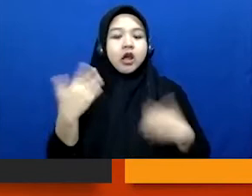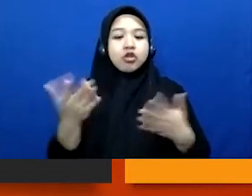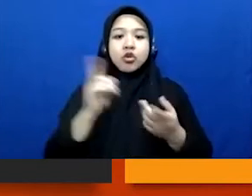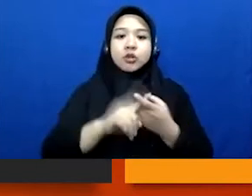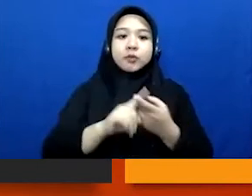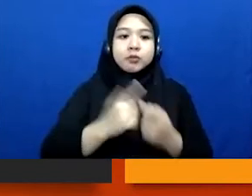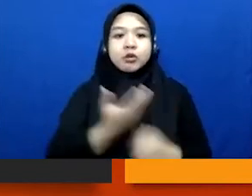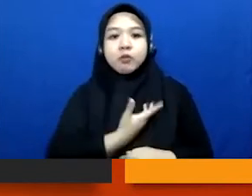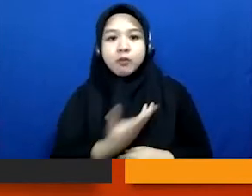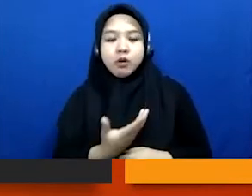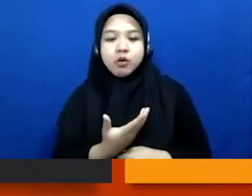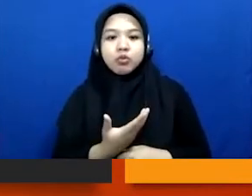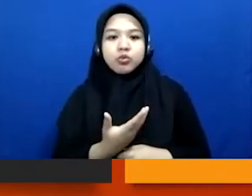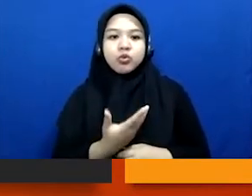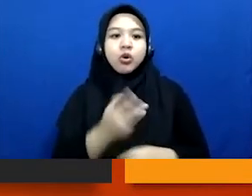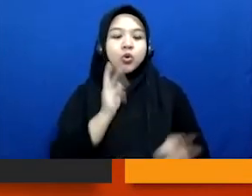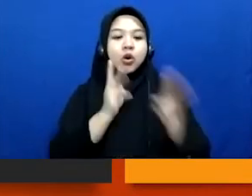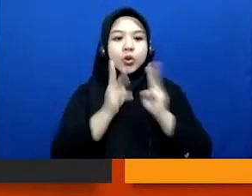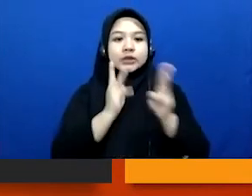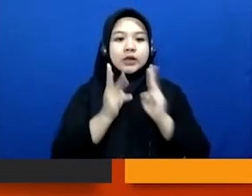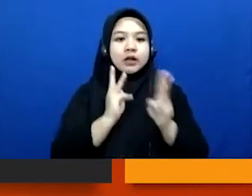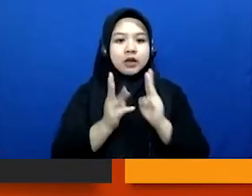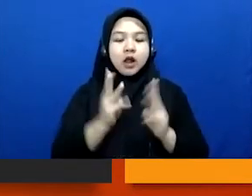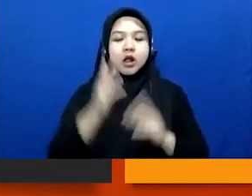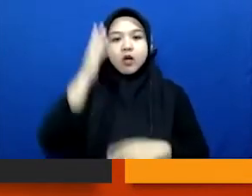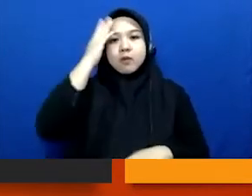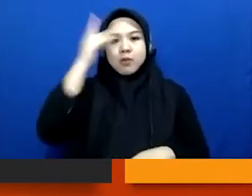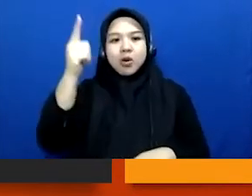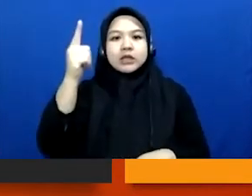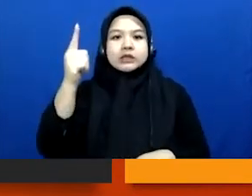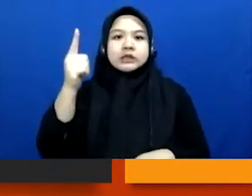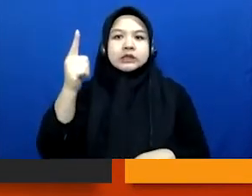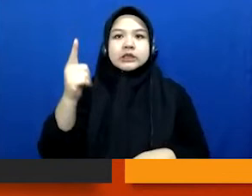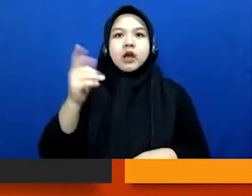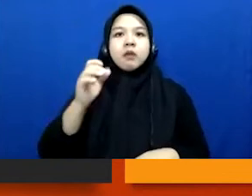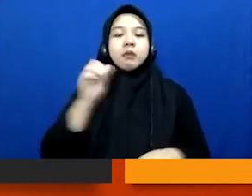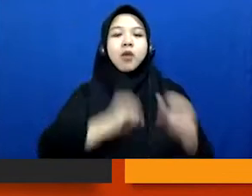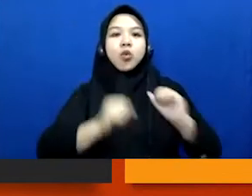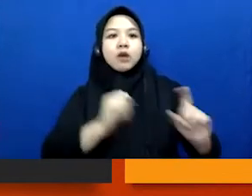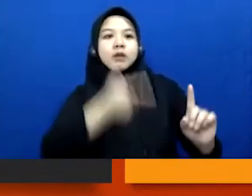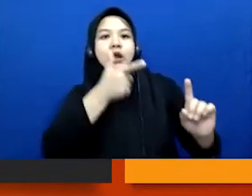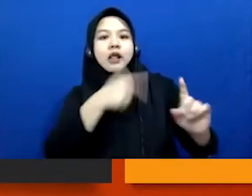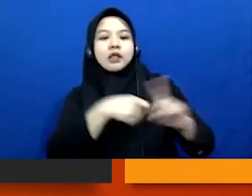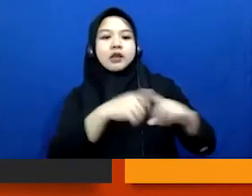ingin mewawancarai polisi yang melakukan penembakan terhadap kamiso